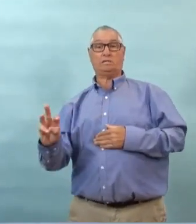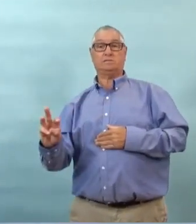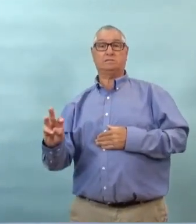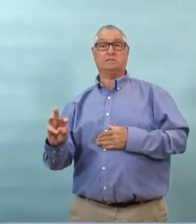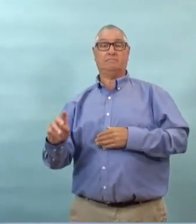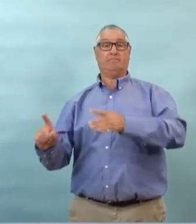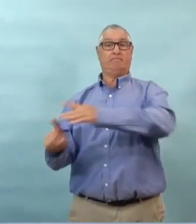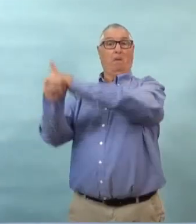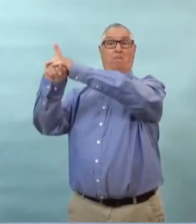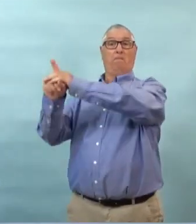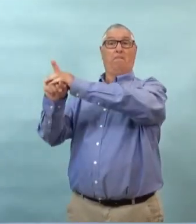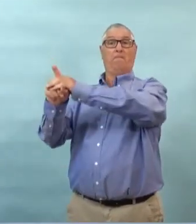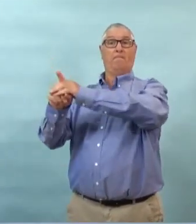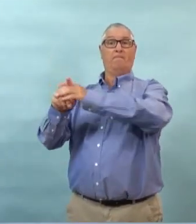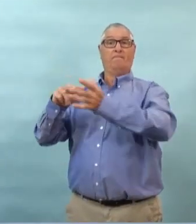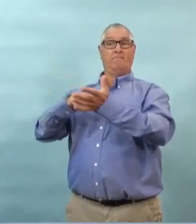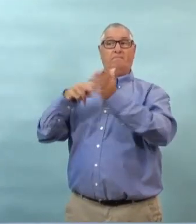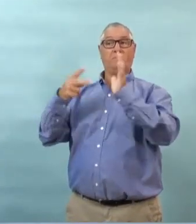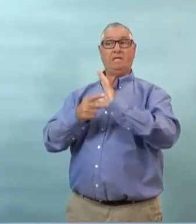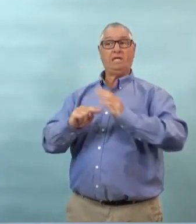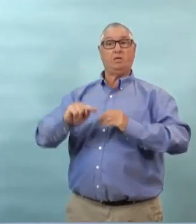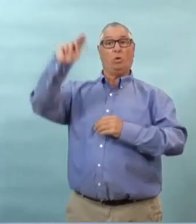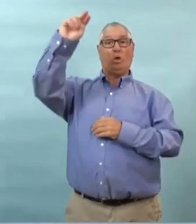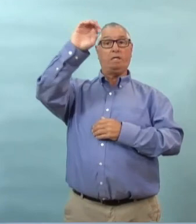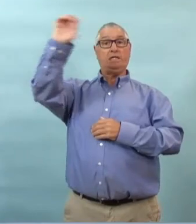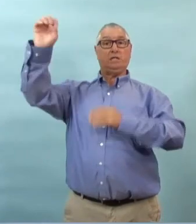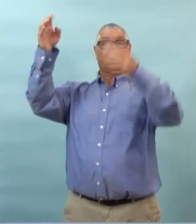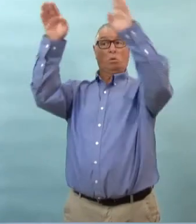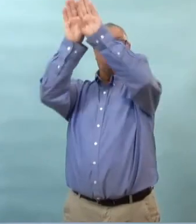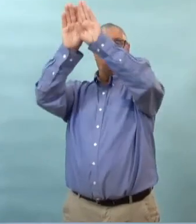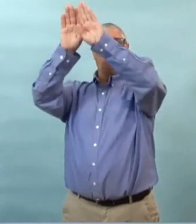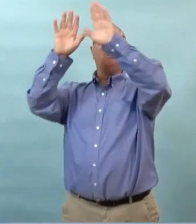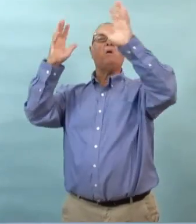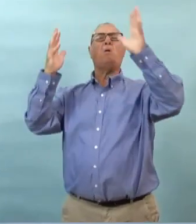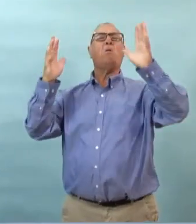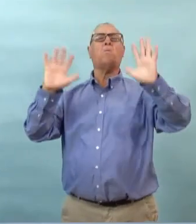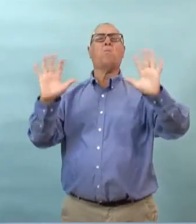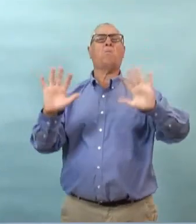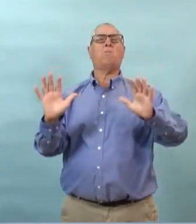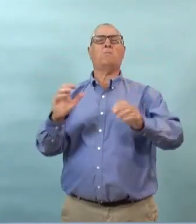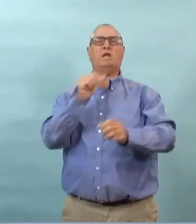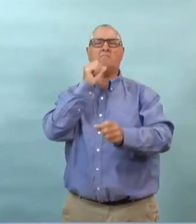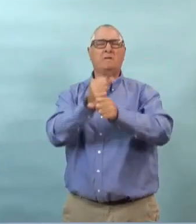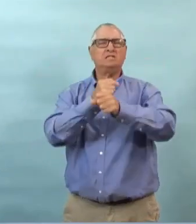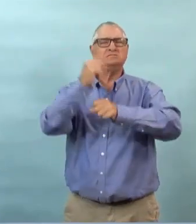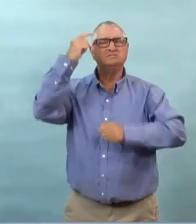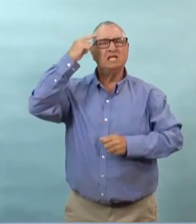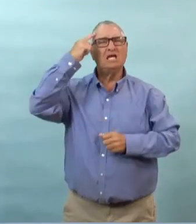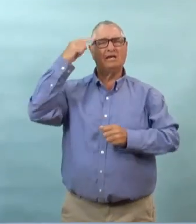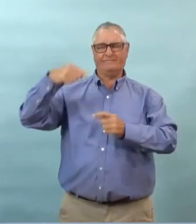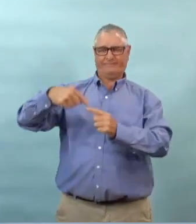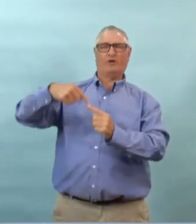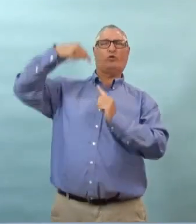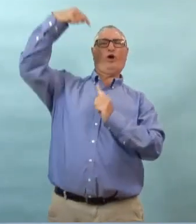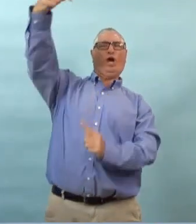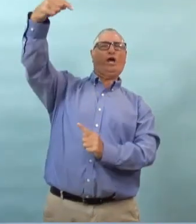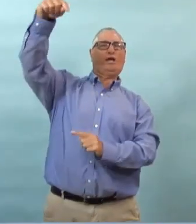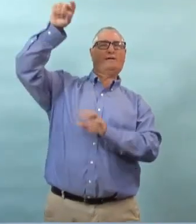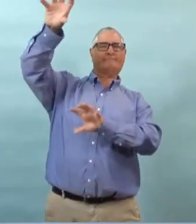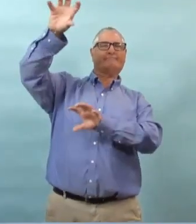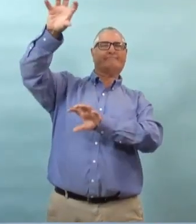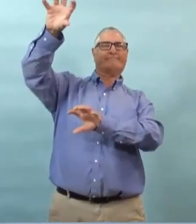quelque chose se passe dans la région sud est du manitoba ça ne veut pas dire qu'on va fermer la région sud est du manitoba